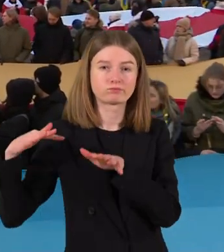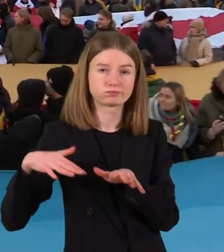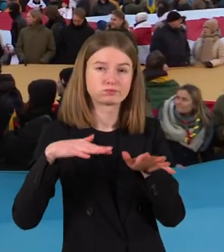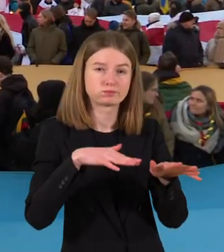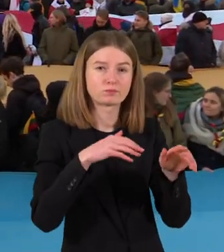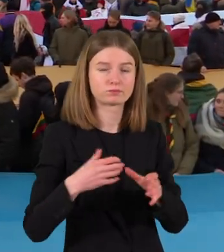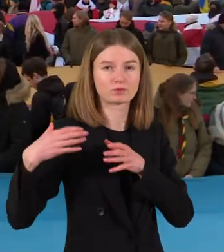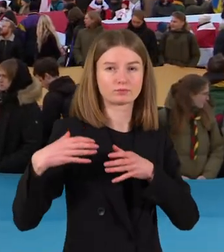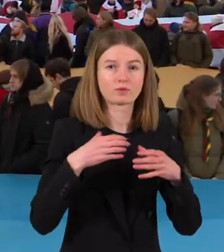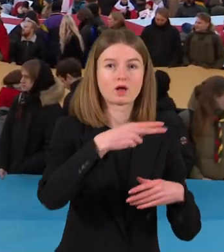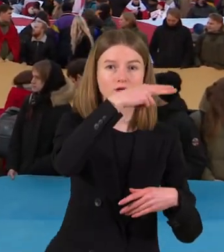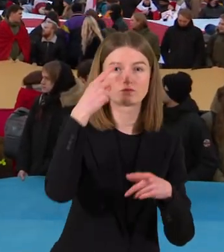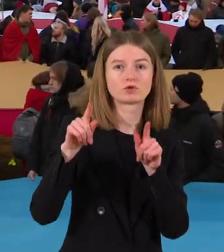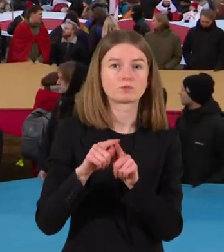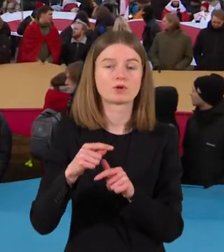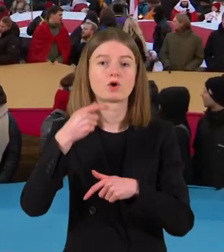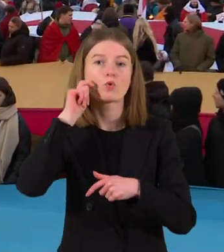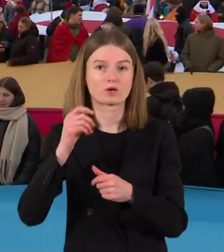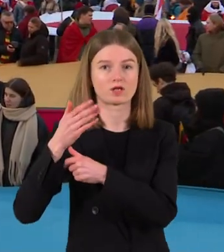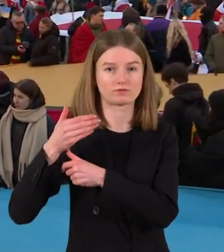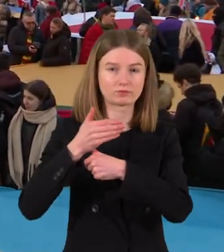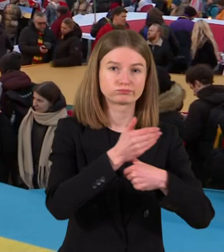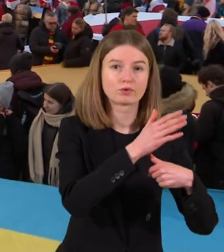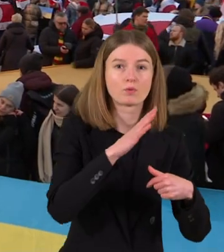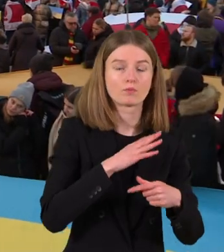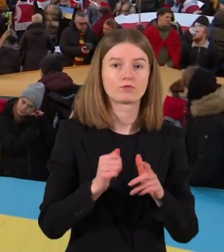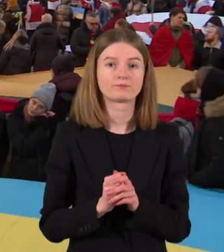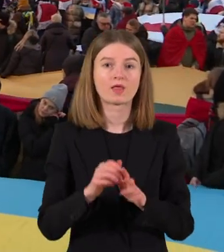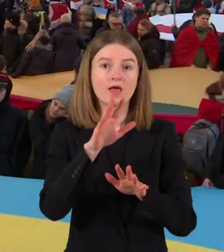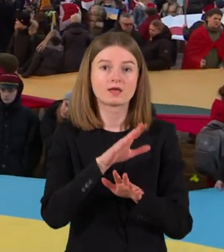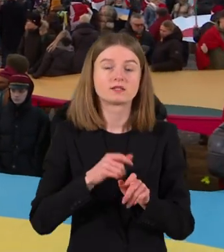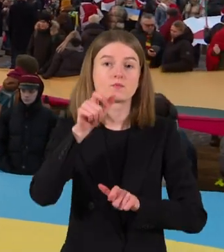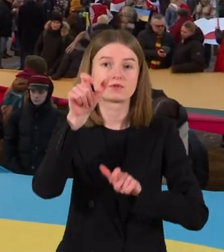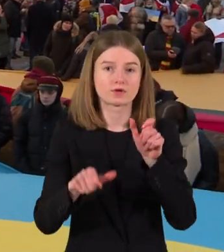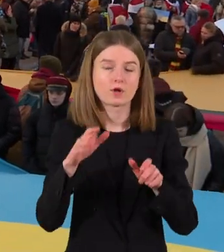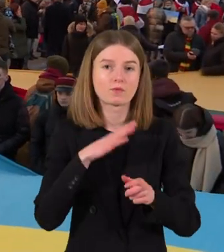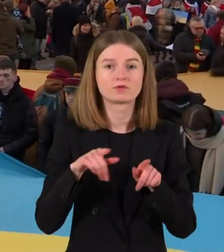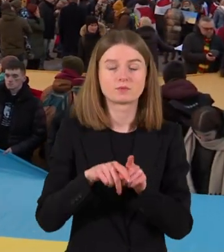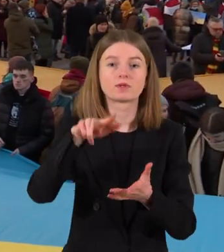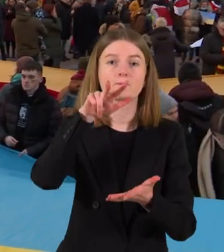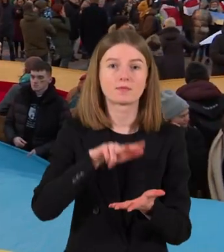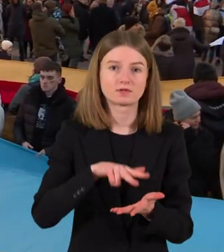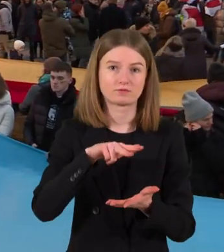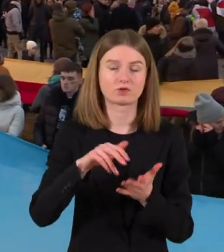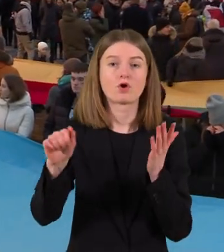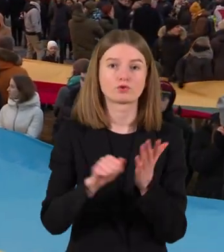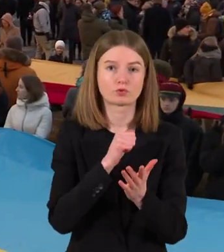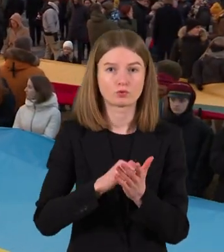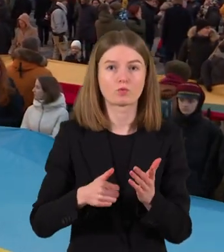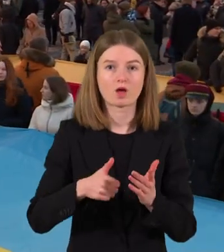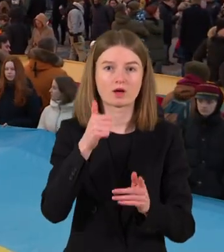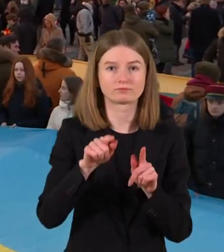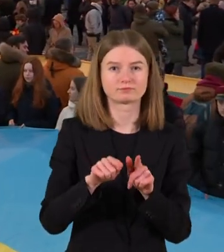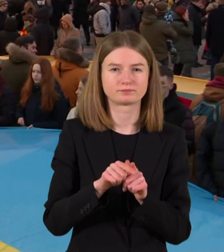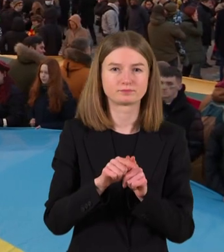nešant Lietuvos ir Ukrainos vėliavas. Seimo nariai vienbalsiai priemė ir rezoliuciją, kurią pasmerkė karinę agresiją prieš